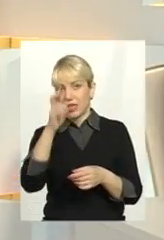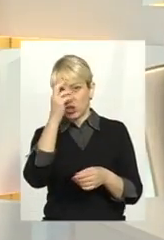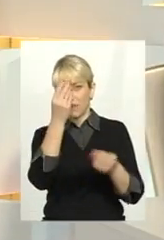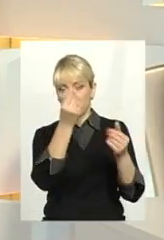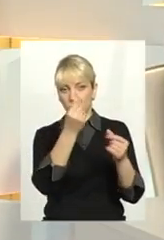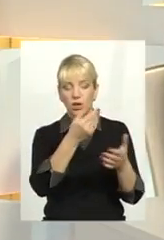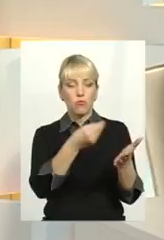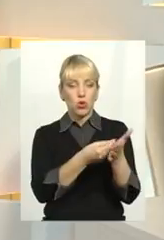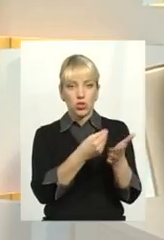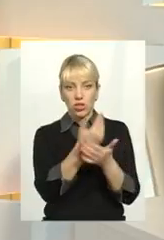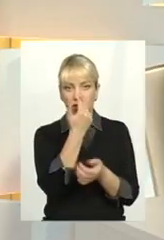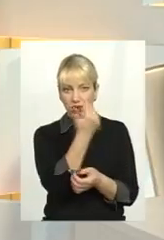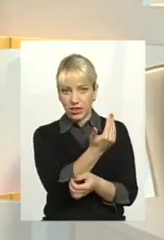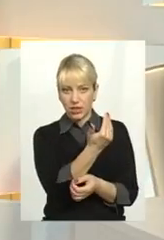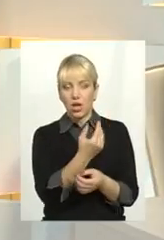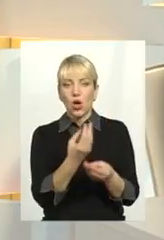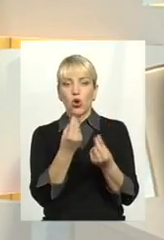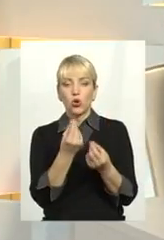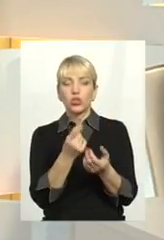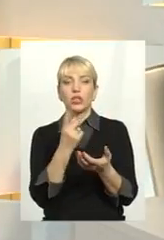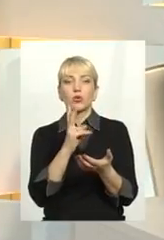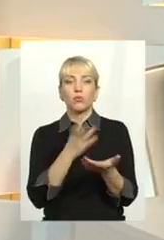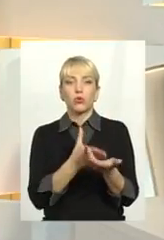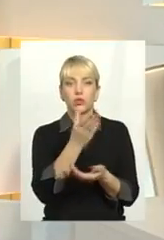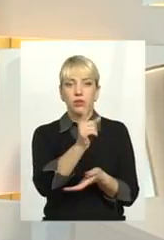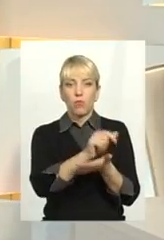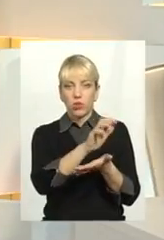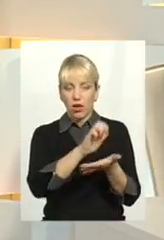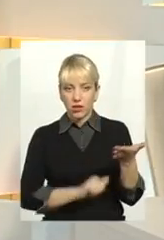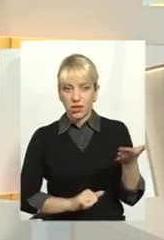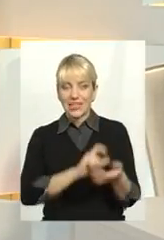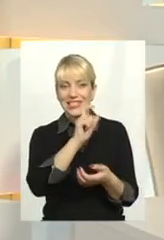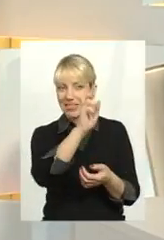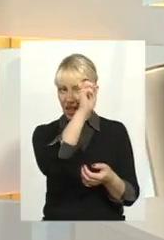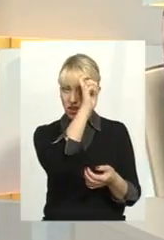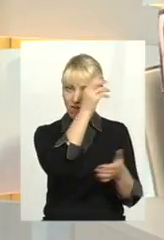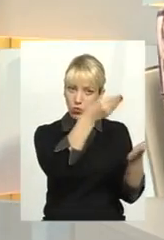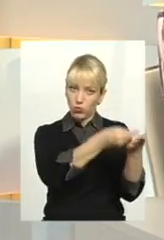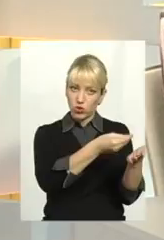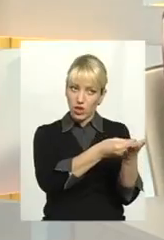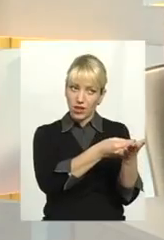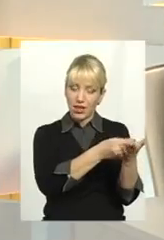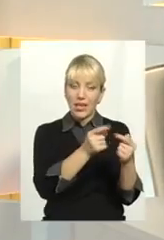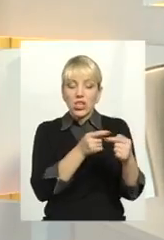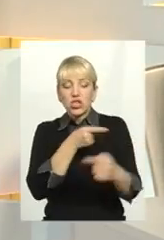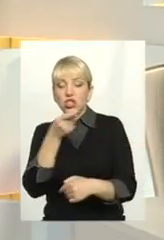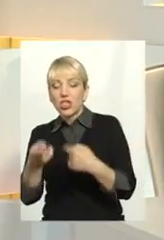бюджет, державні гроші, гроші платників податків, з державного бюджету через